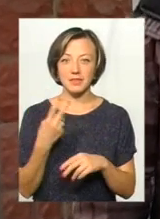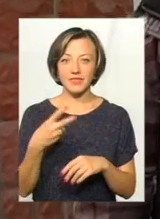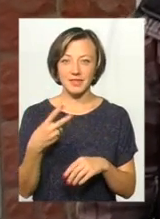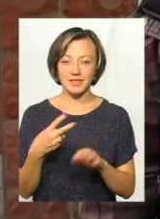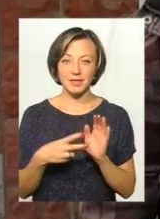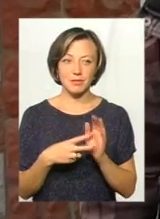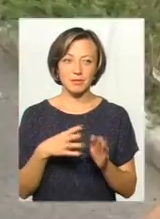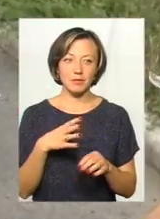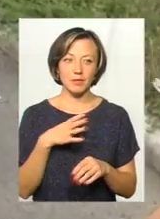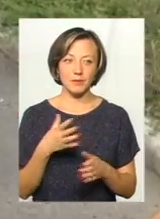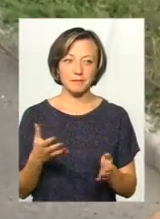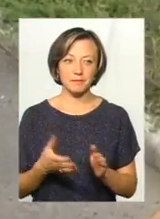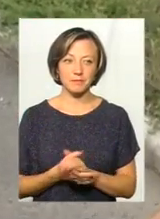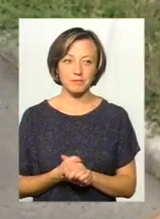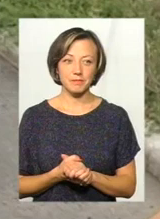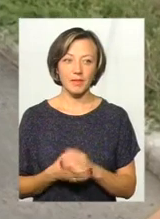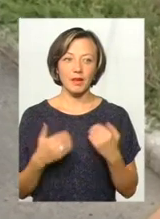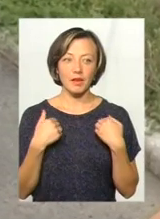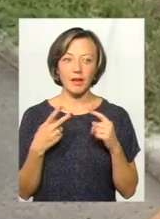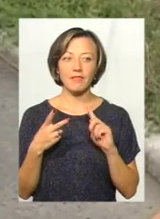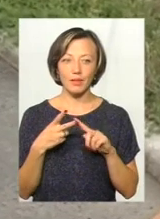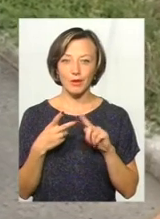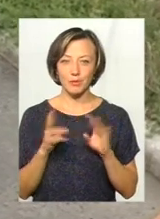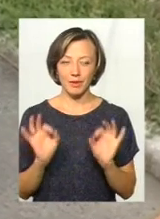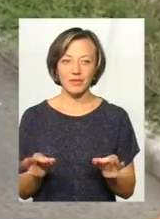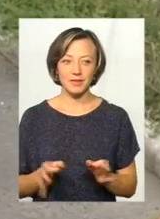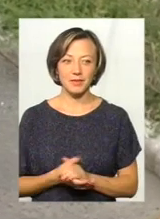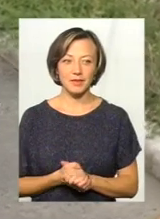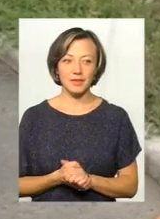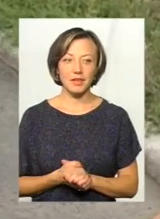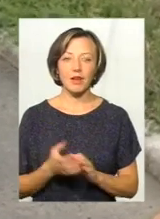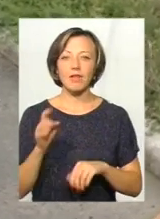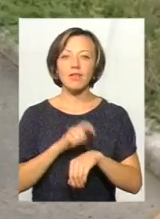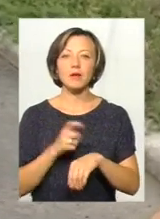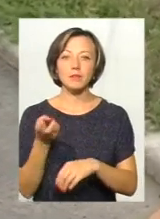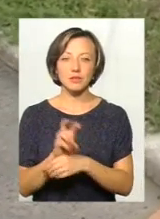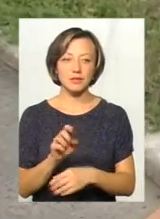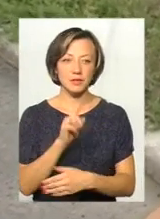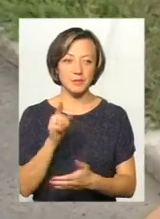ну була вже сьома. Рано, я втрою. У котрій прийшли?